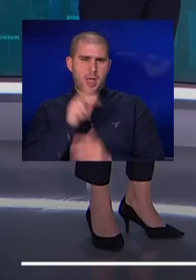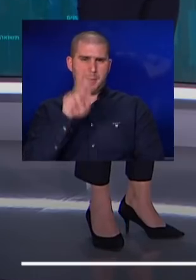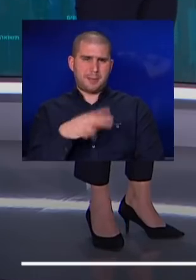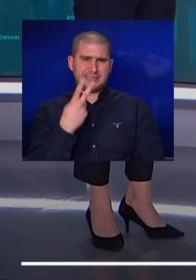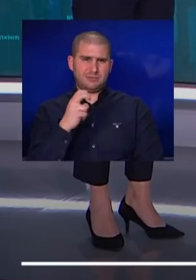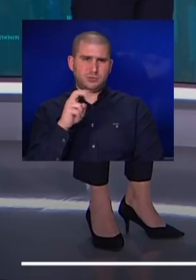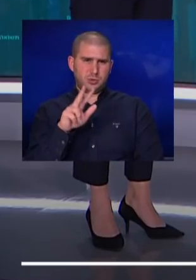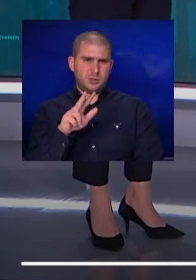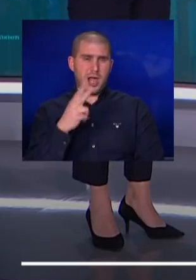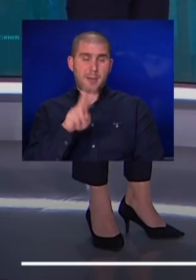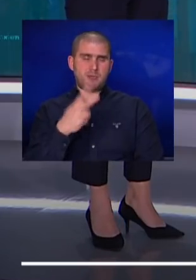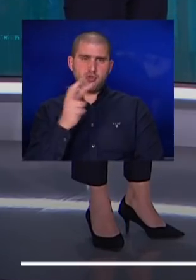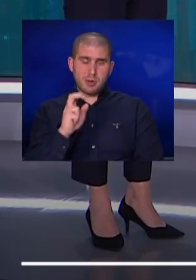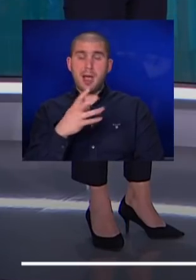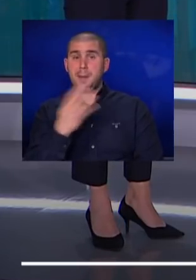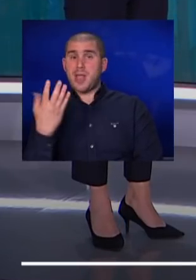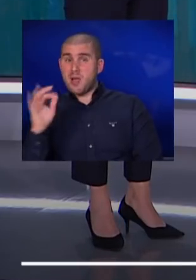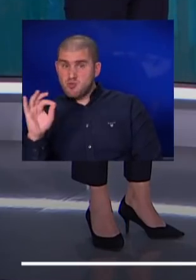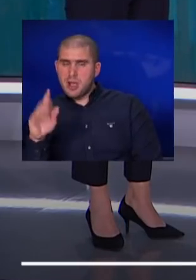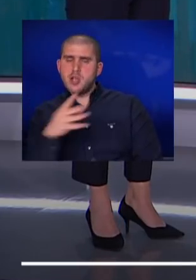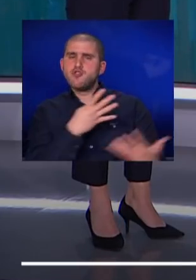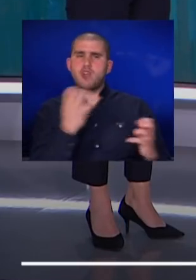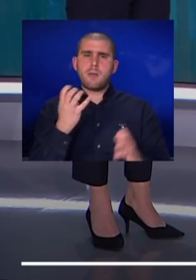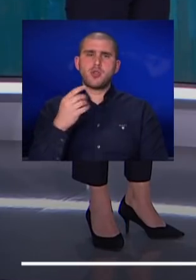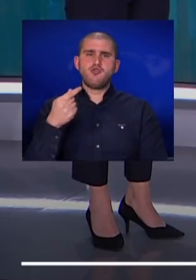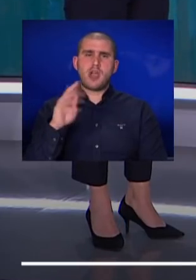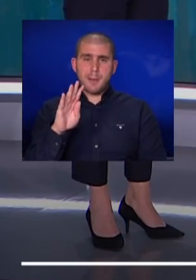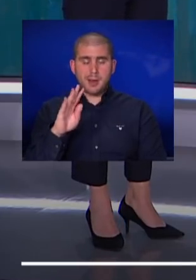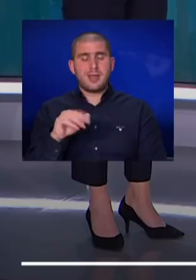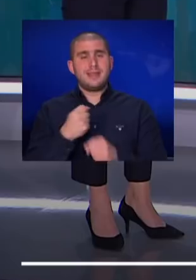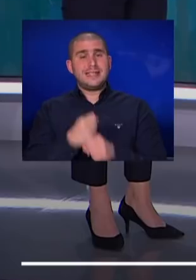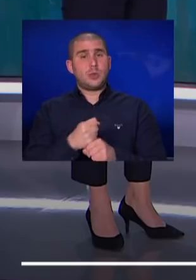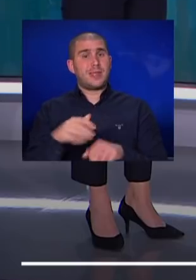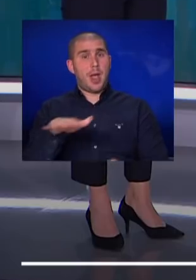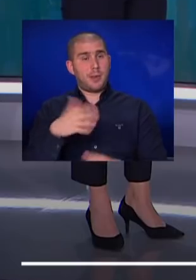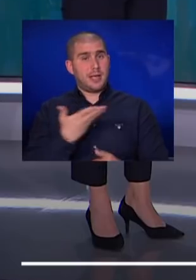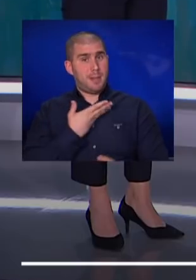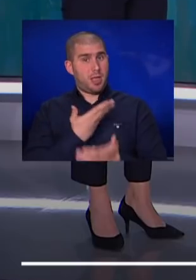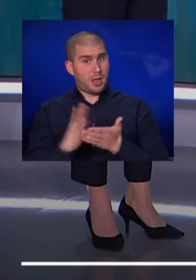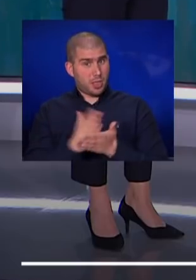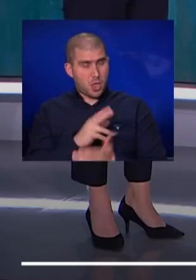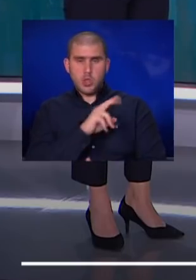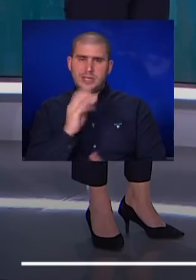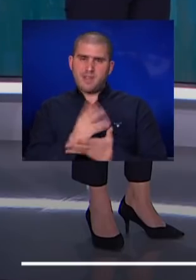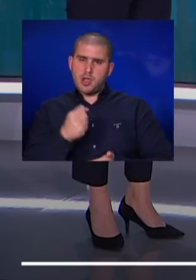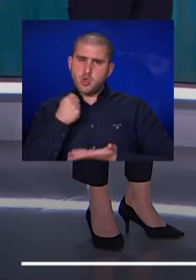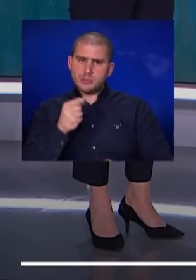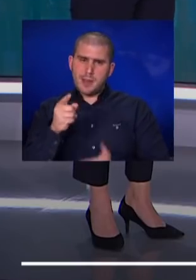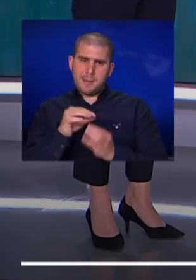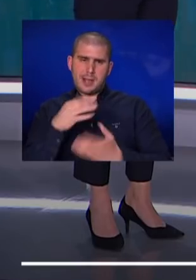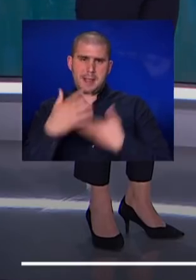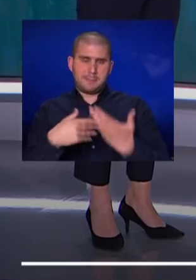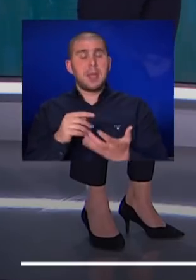-450 ג'יגוואט ל-900 ג'יגוואט. הנציבות האירופית קיבלה את ההחלטה. הנושא הזה כבר תוקצה והם יוצאים לדרך.